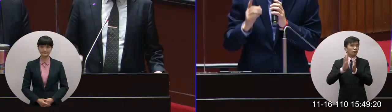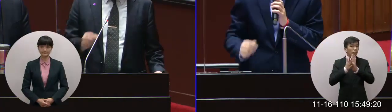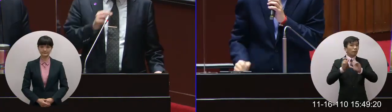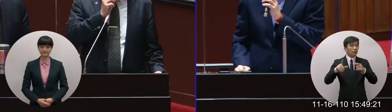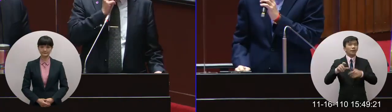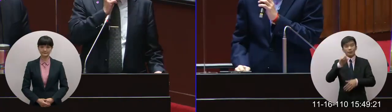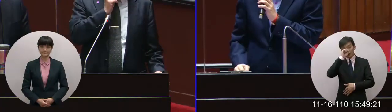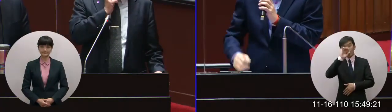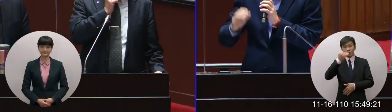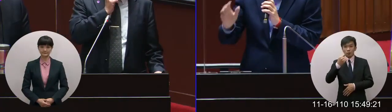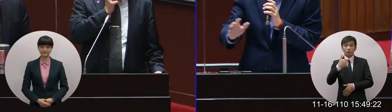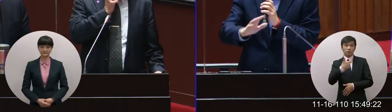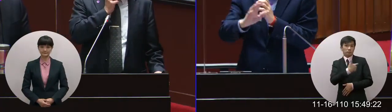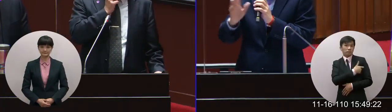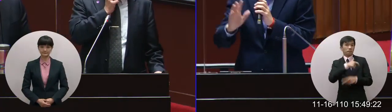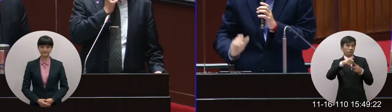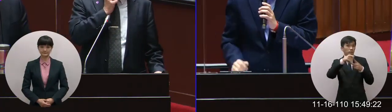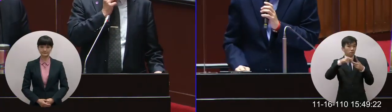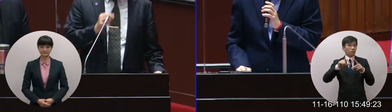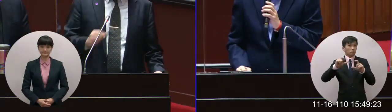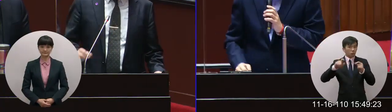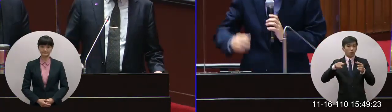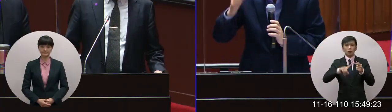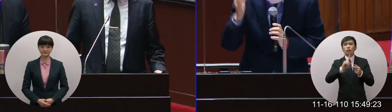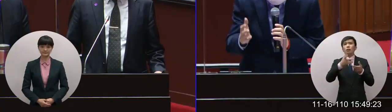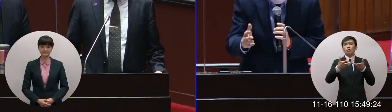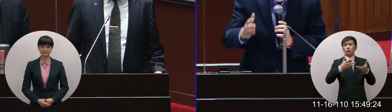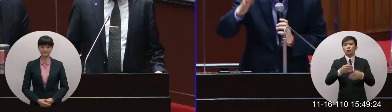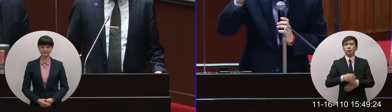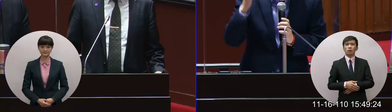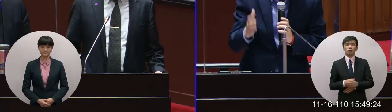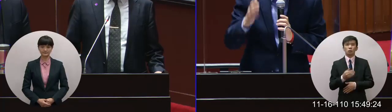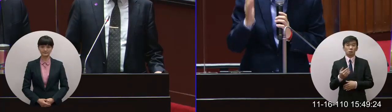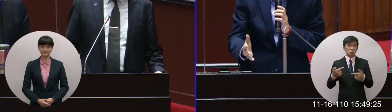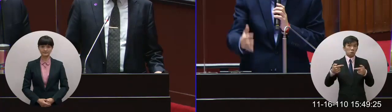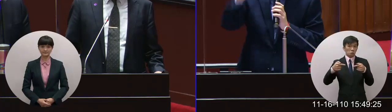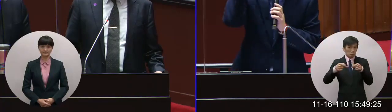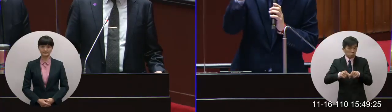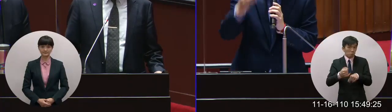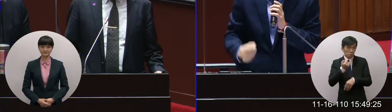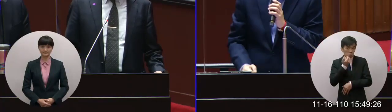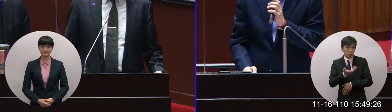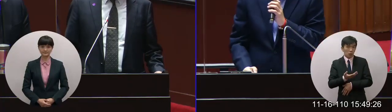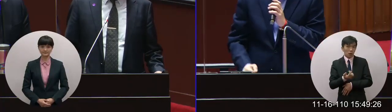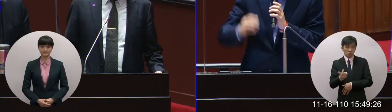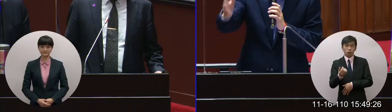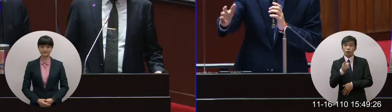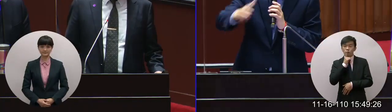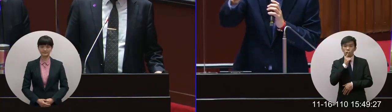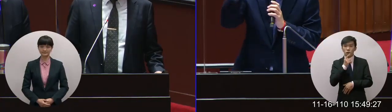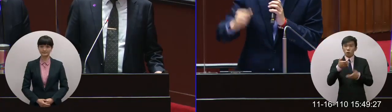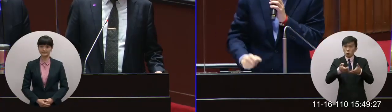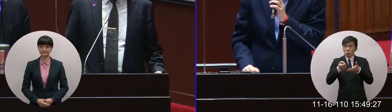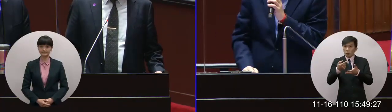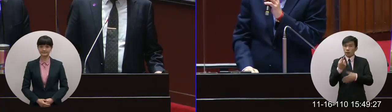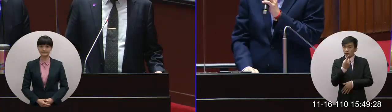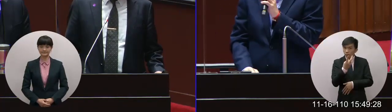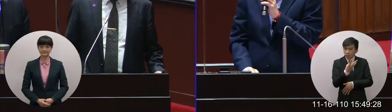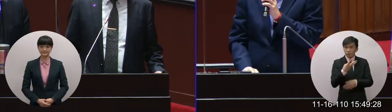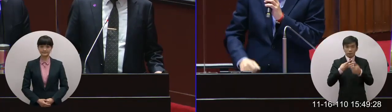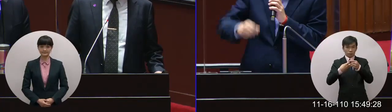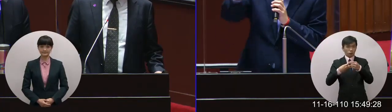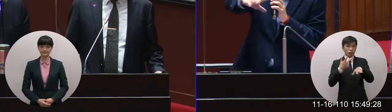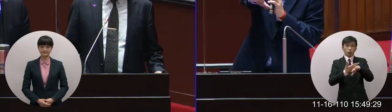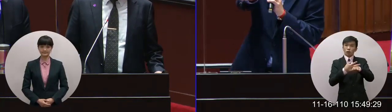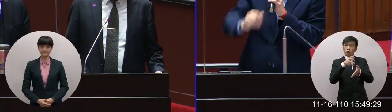混打就一件事這些東西是不能變成打混的混打那到底你講的三個重點第一個我要看到科學